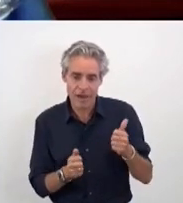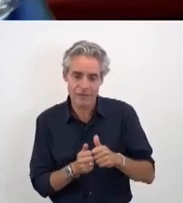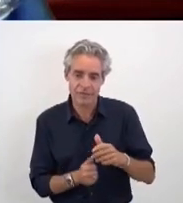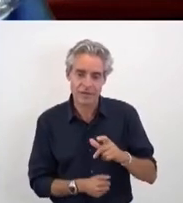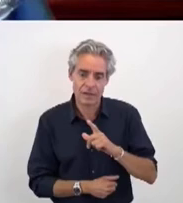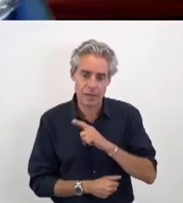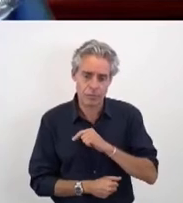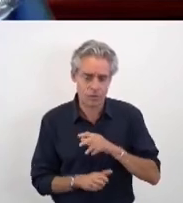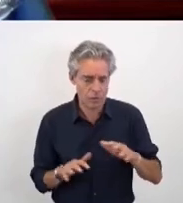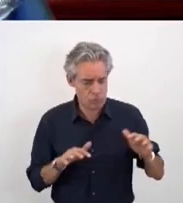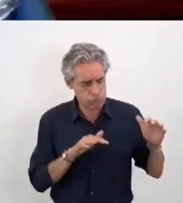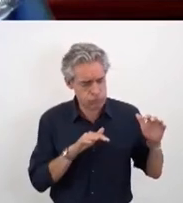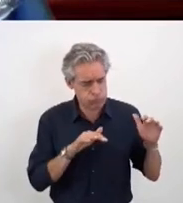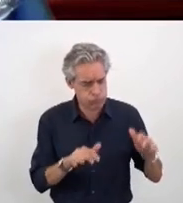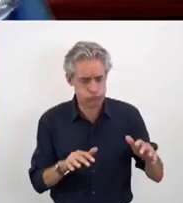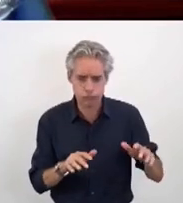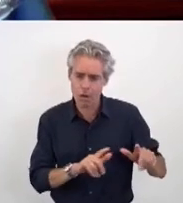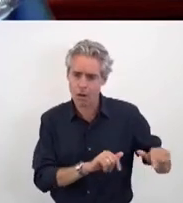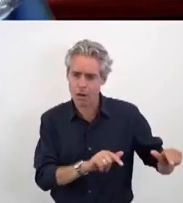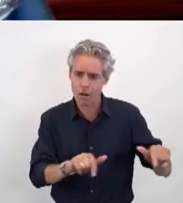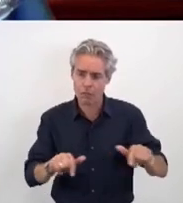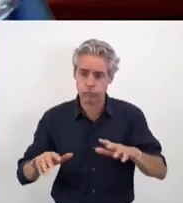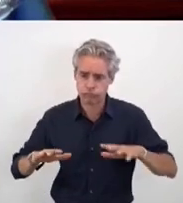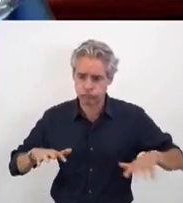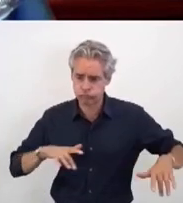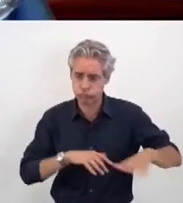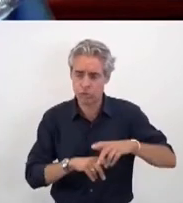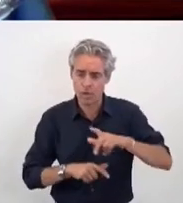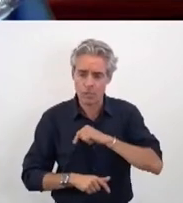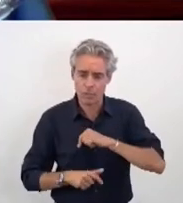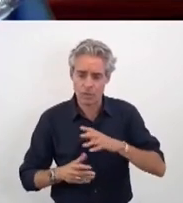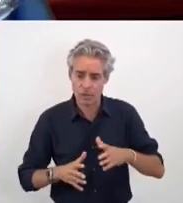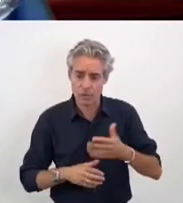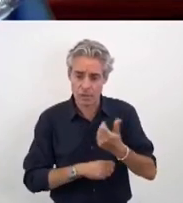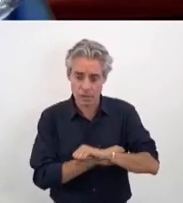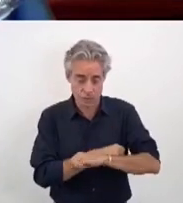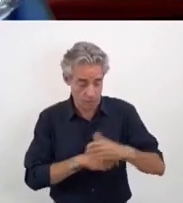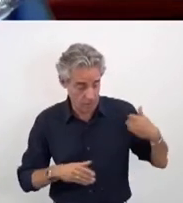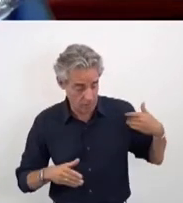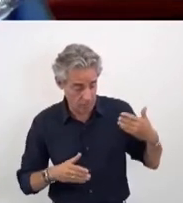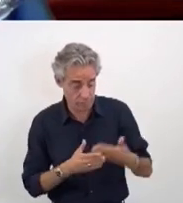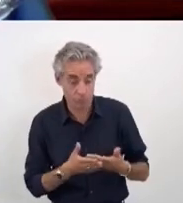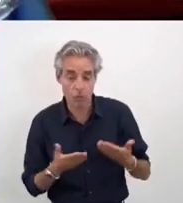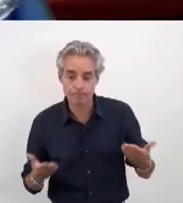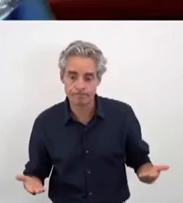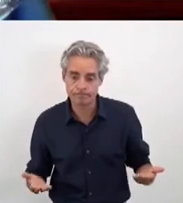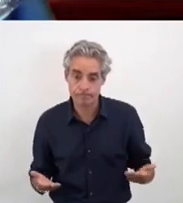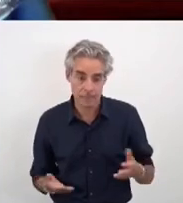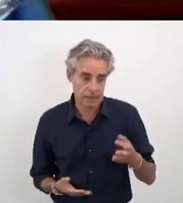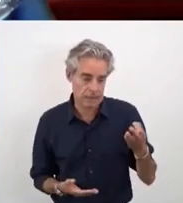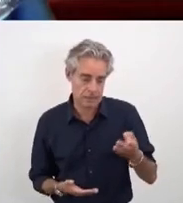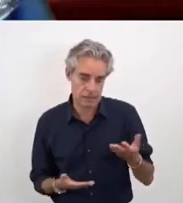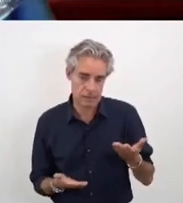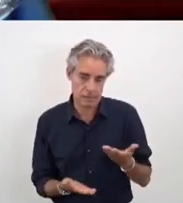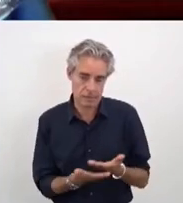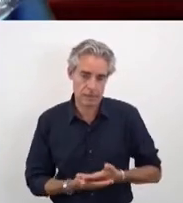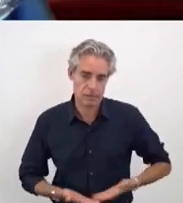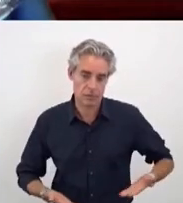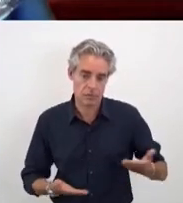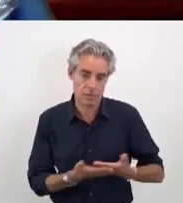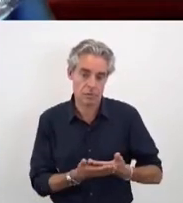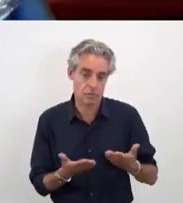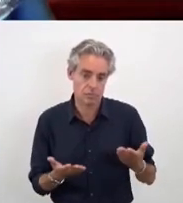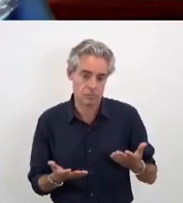massive, avec une présence de policiers cette semaine. C'est dire que la situation s'est